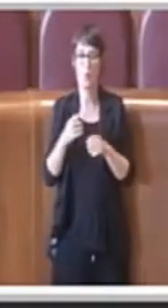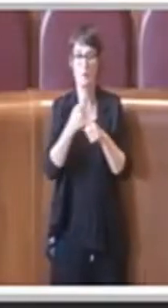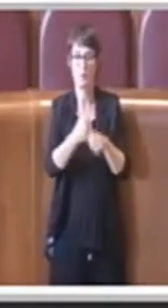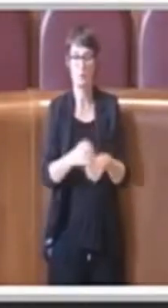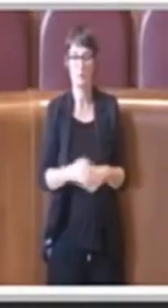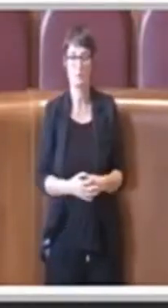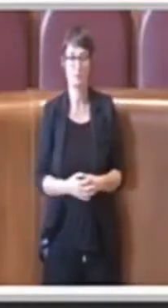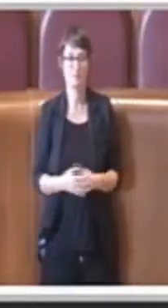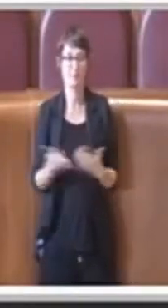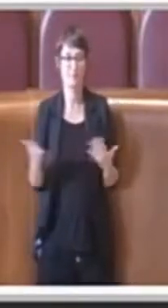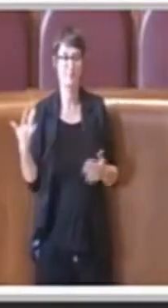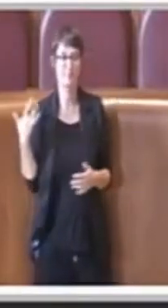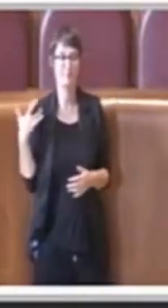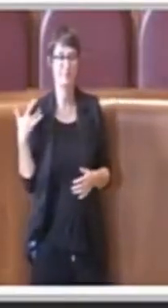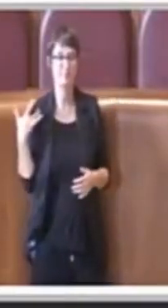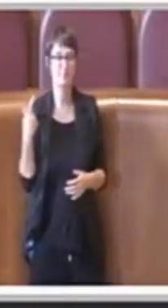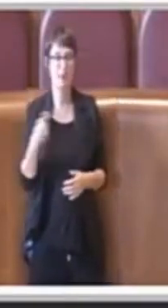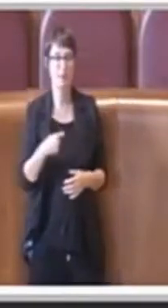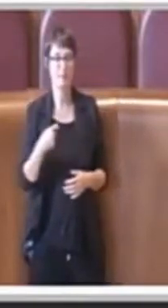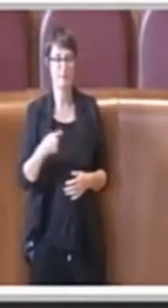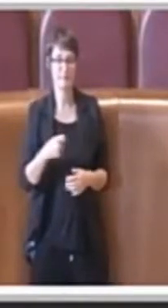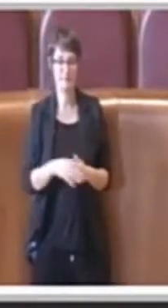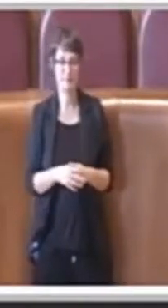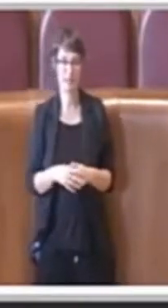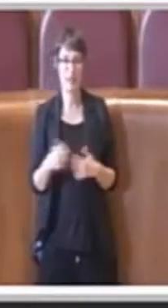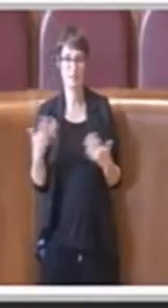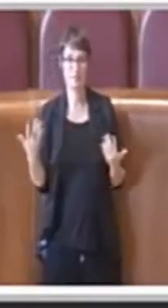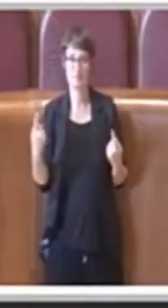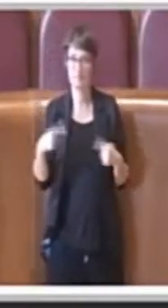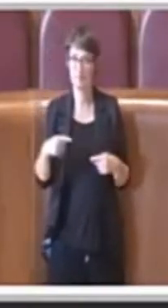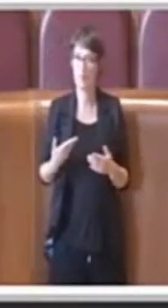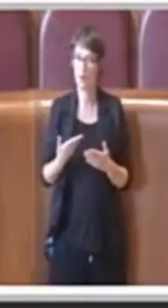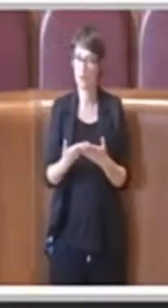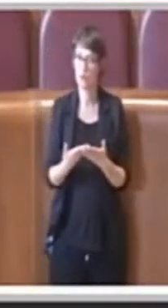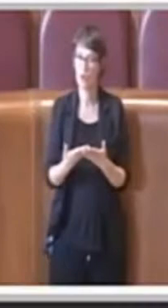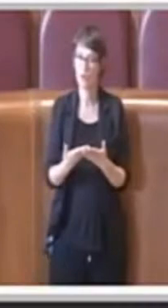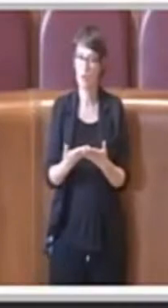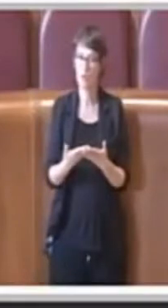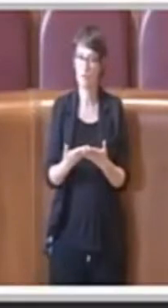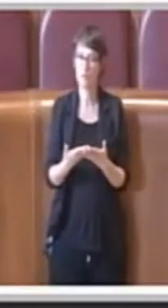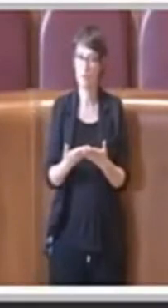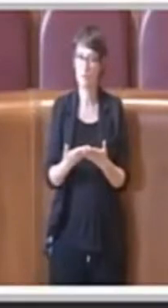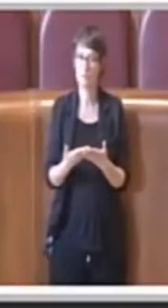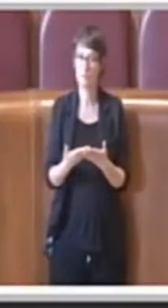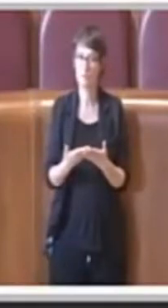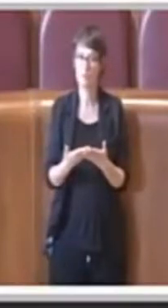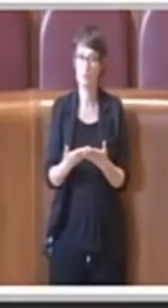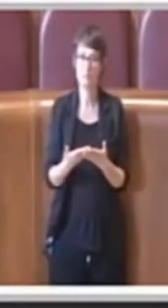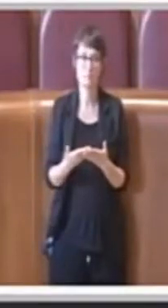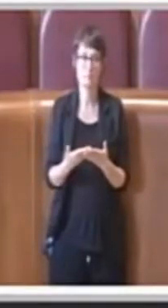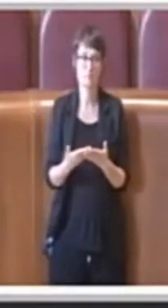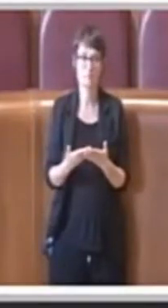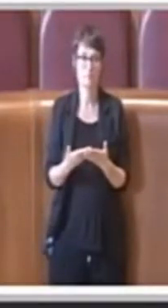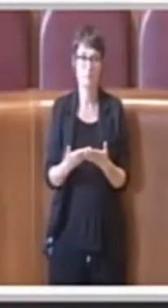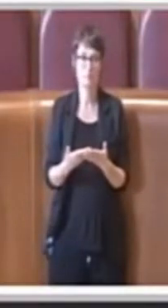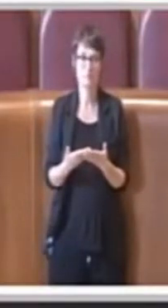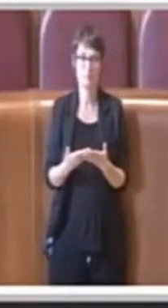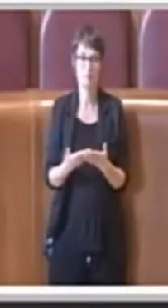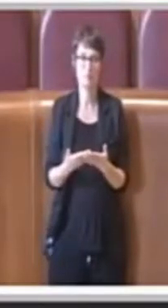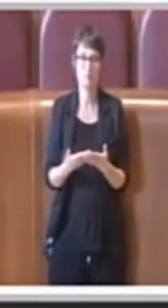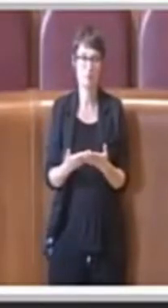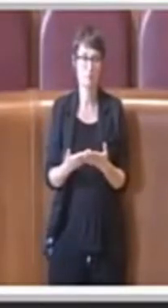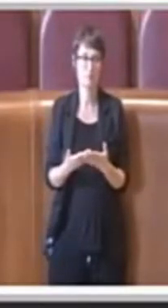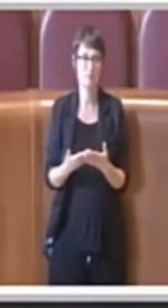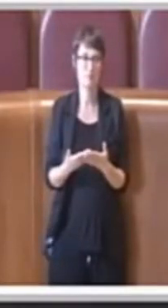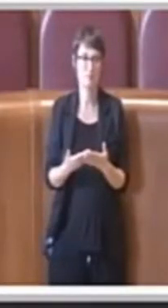Grazie Presidente, con questa mozione chiediamo un impegno